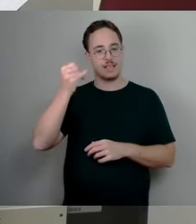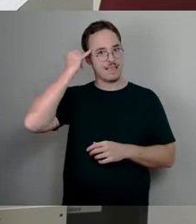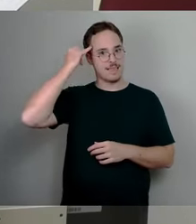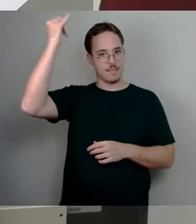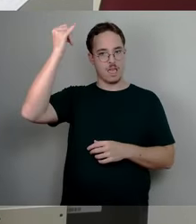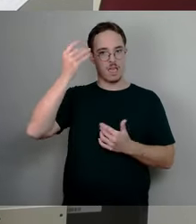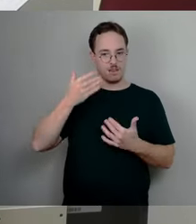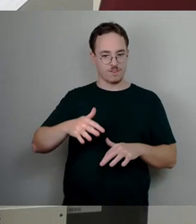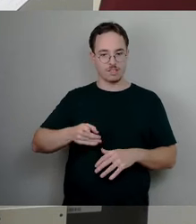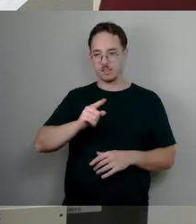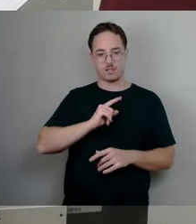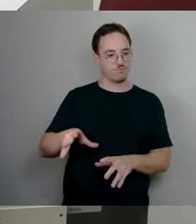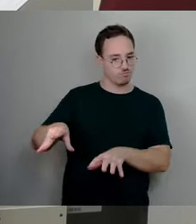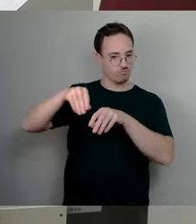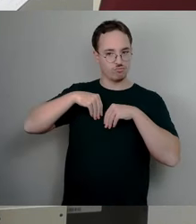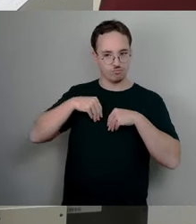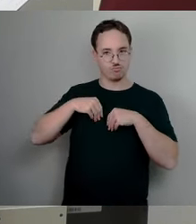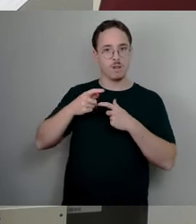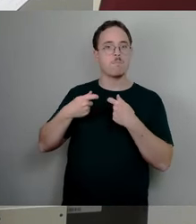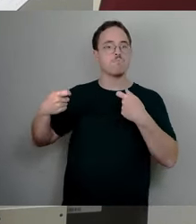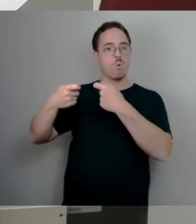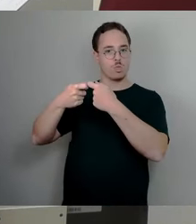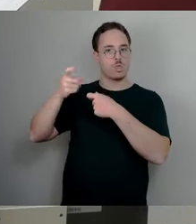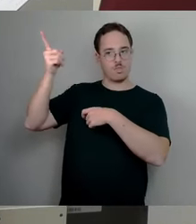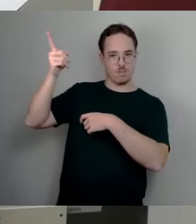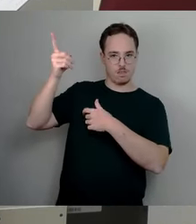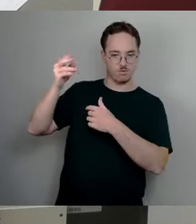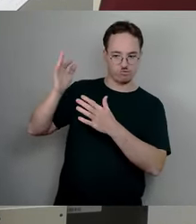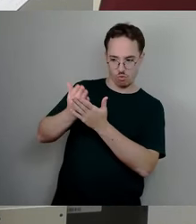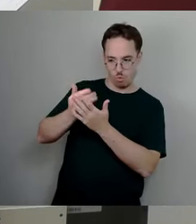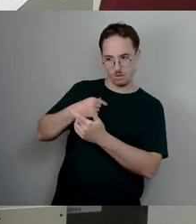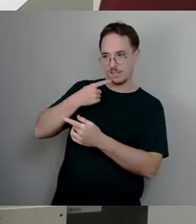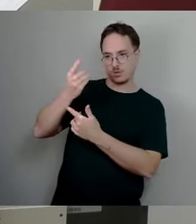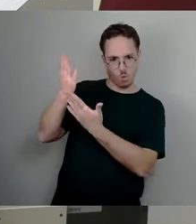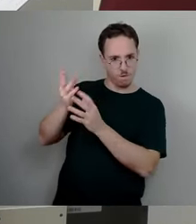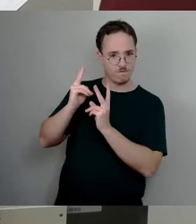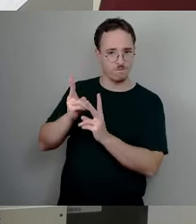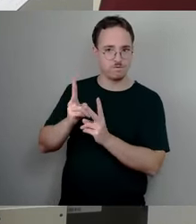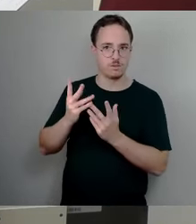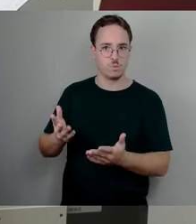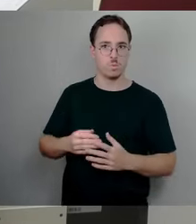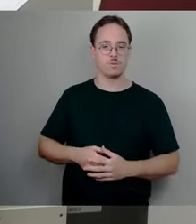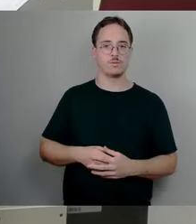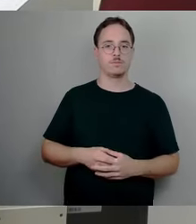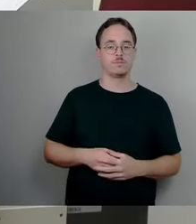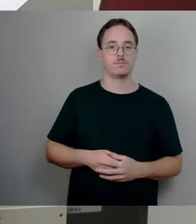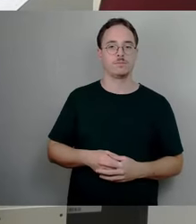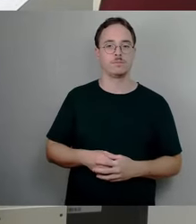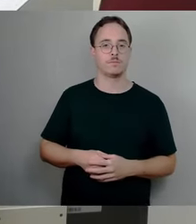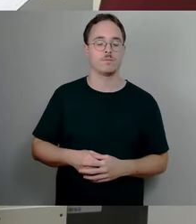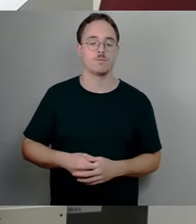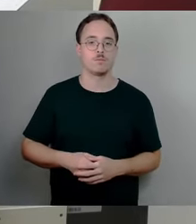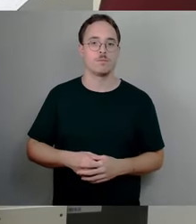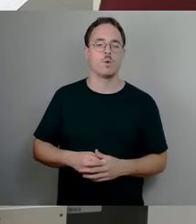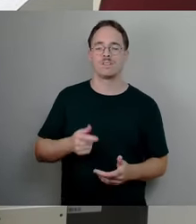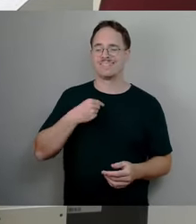vorsieht. Nur noch mal ein Punkt, es ist ja dann immer wieder der Mieter, der dann genannt wird, der dann sozusagen besonders